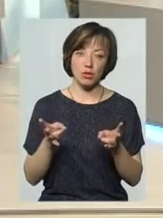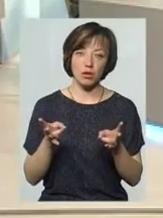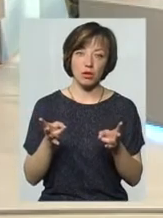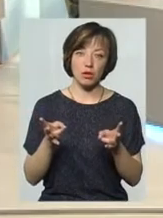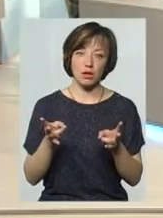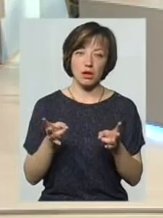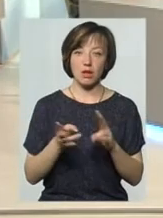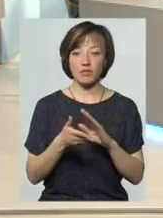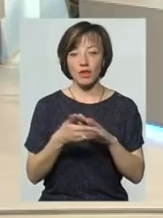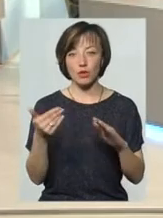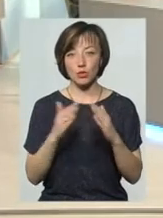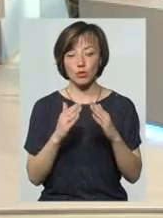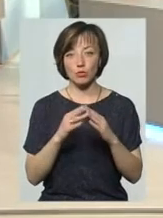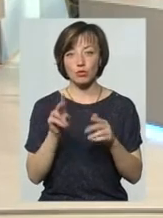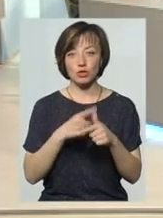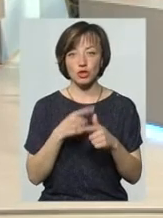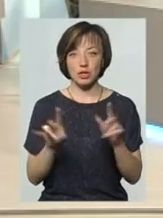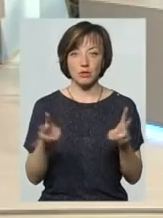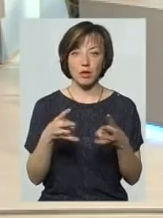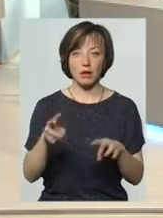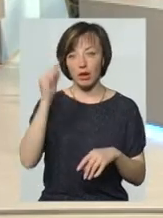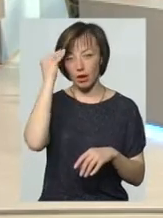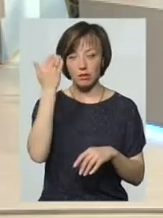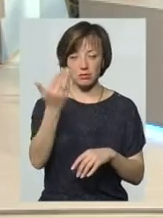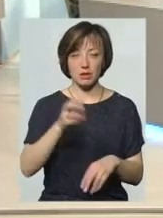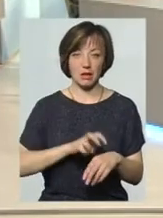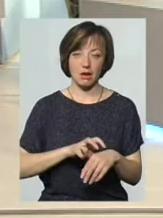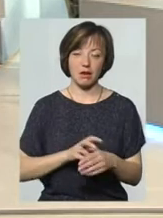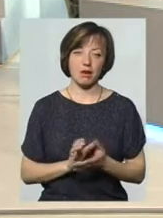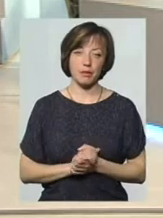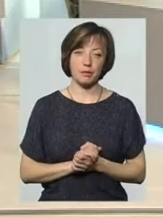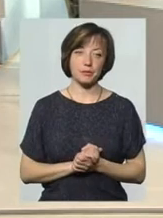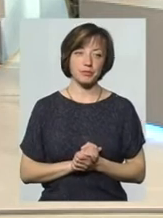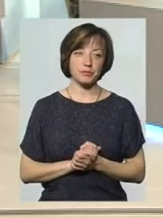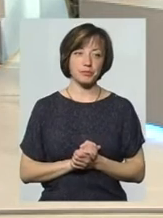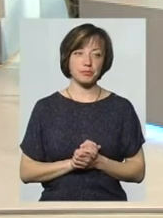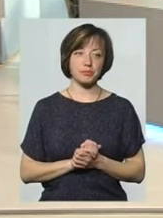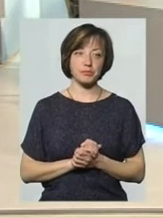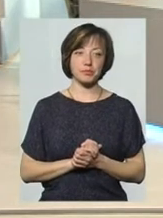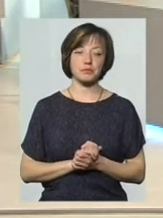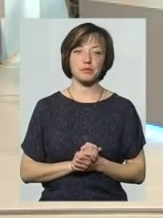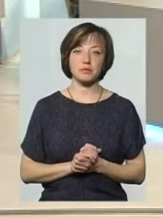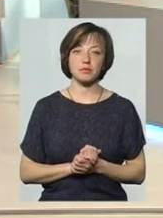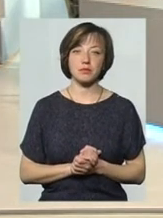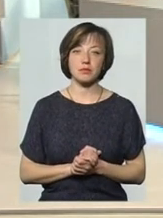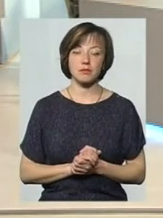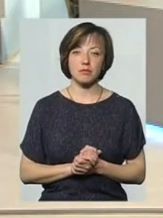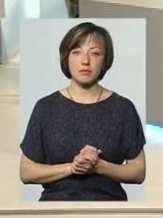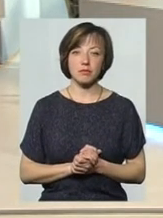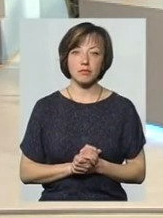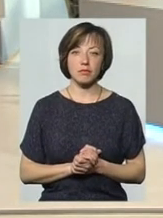пацієнт, чи не потребує. Тобто це на розсуд, на досвід лікаря посилається.